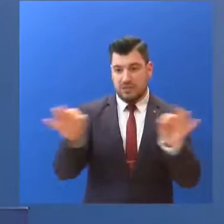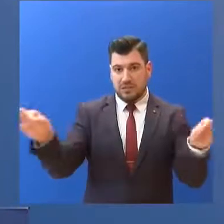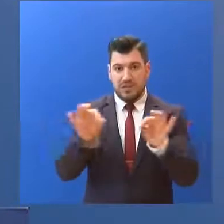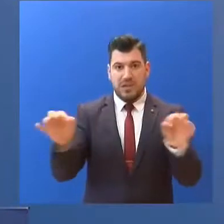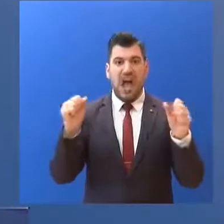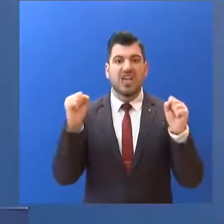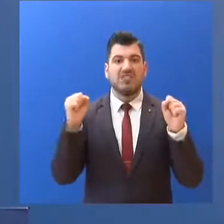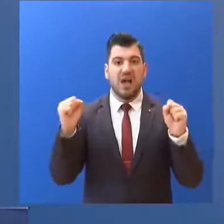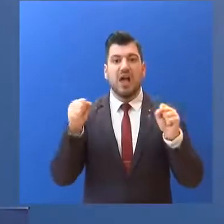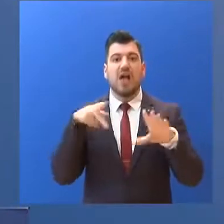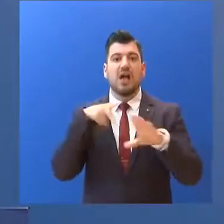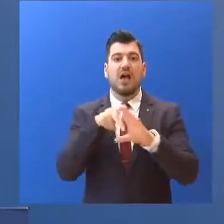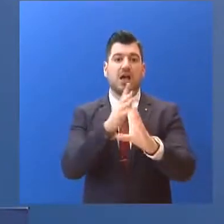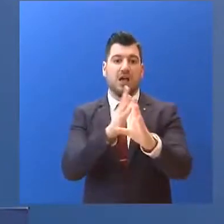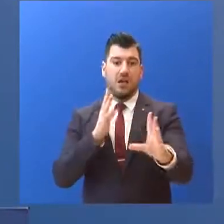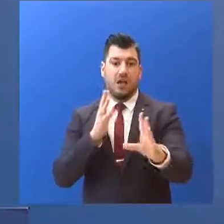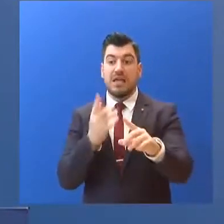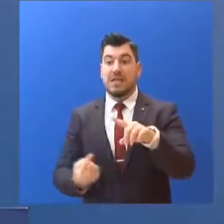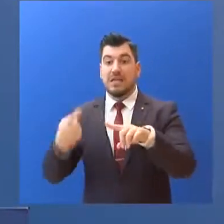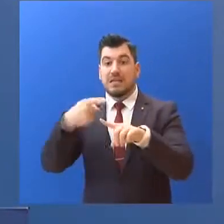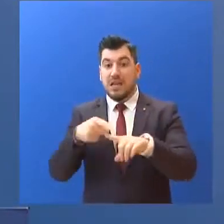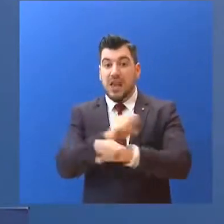Οργανώσαμε αμέσως, την ίδια μέρα...